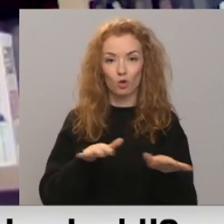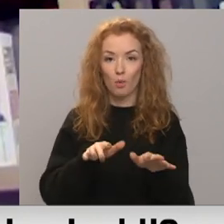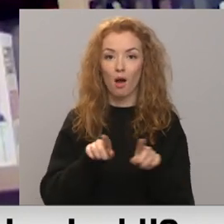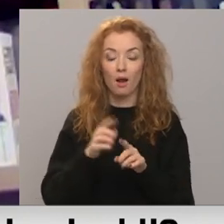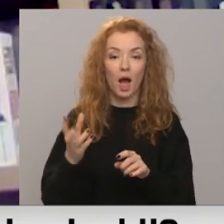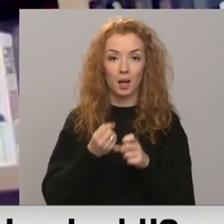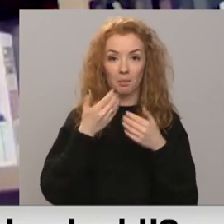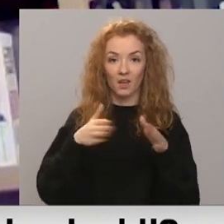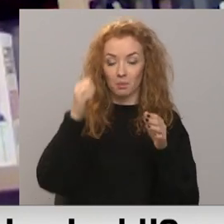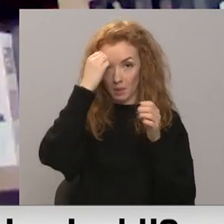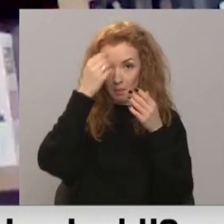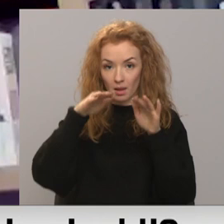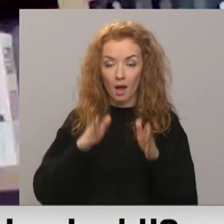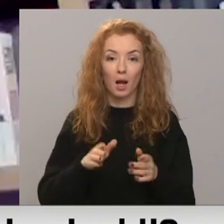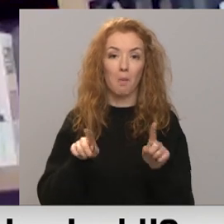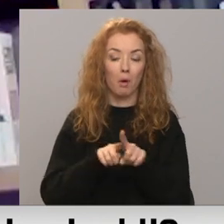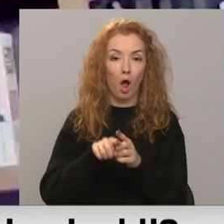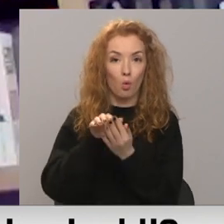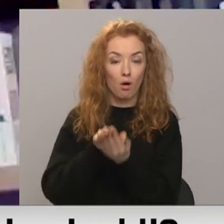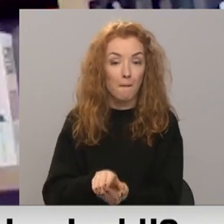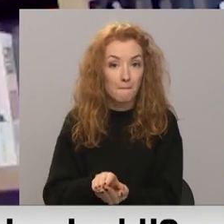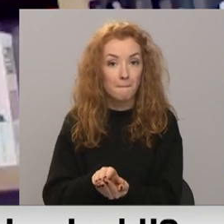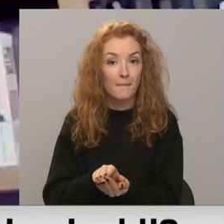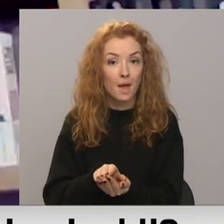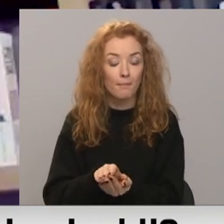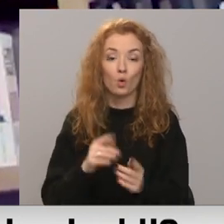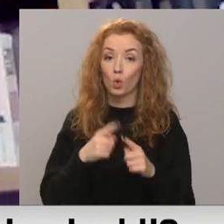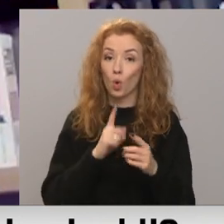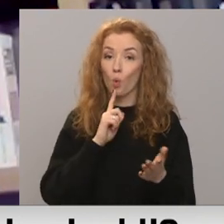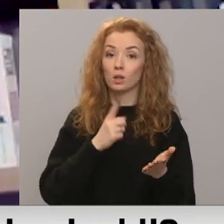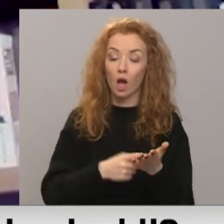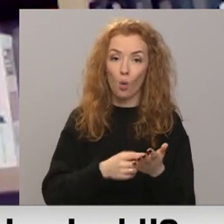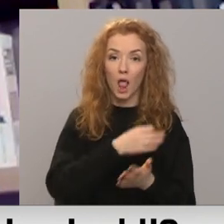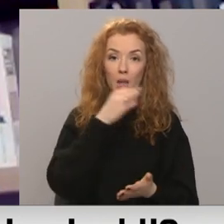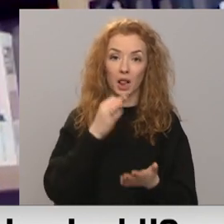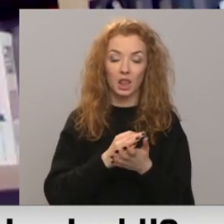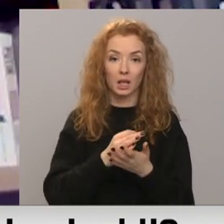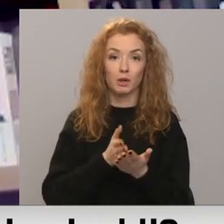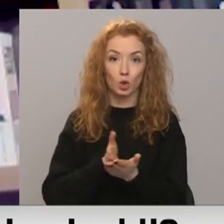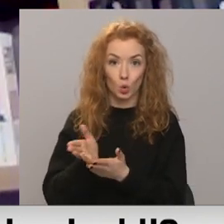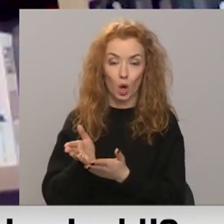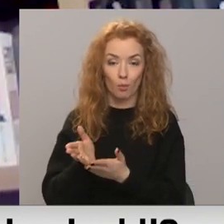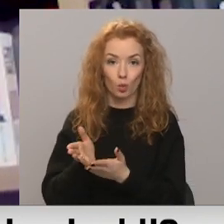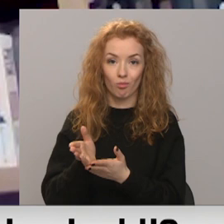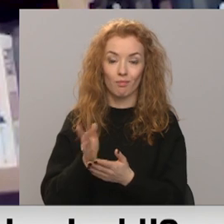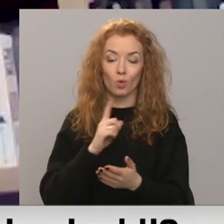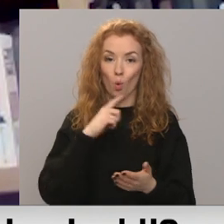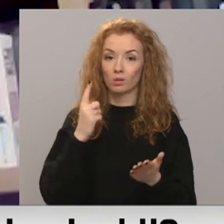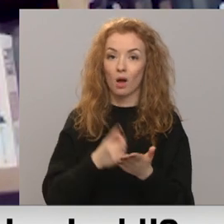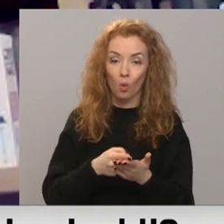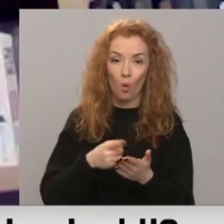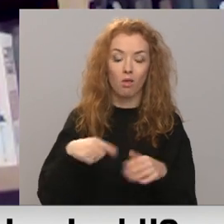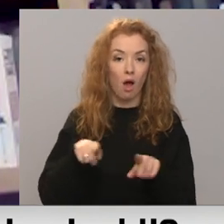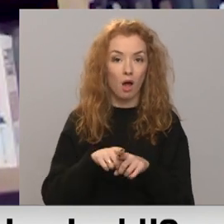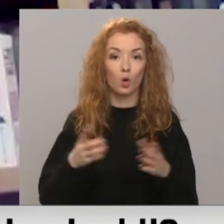brīvības piemenekļa ar brāļu kāpiem. Nosakot atbildības jomas, nosakot, kuri arī